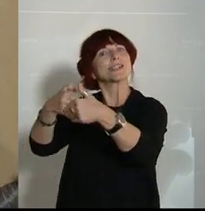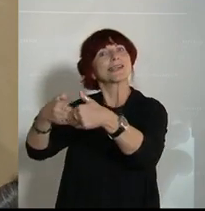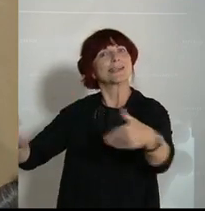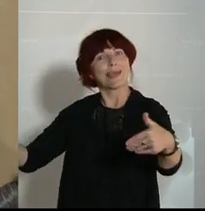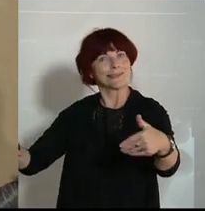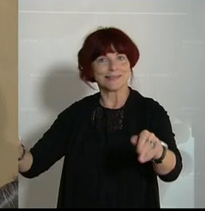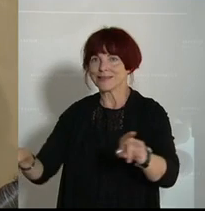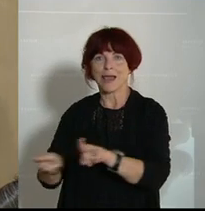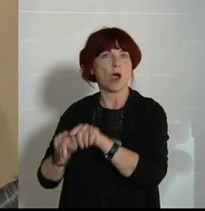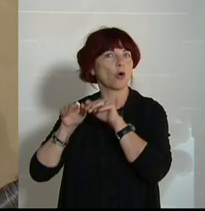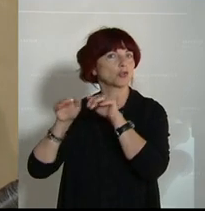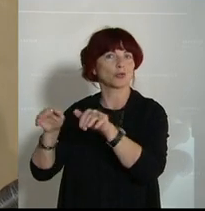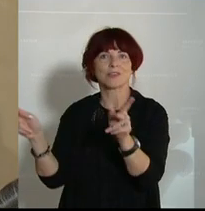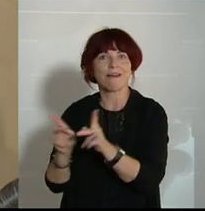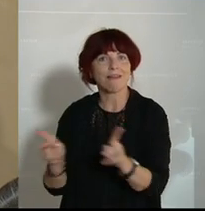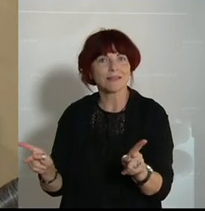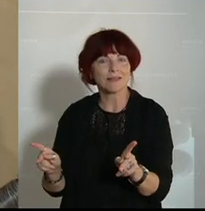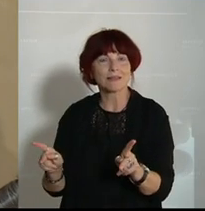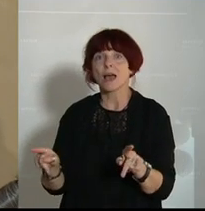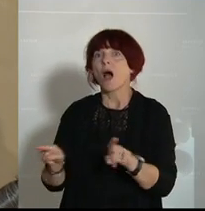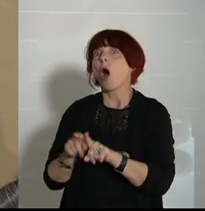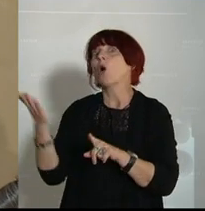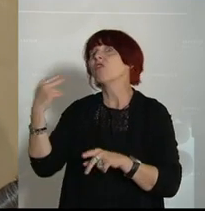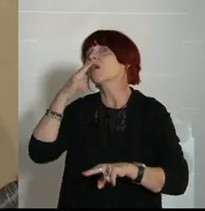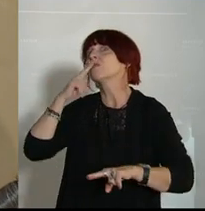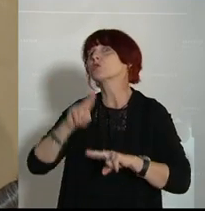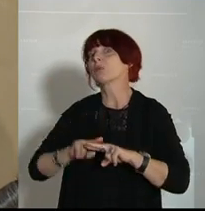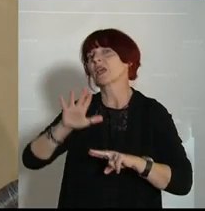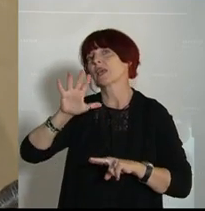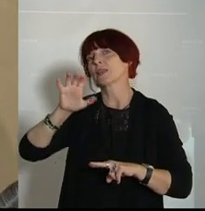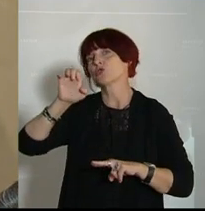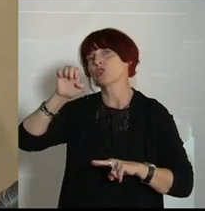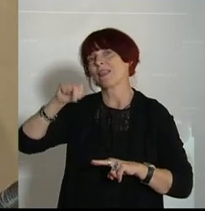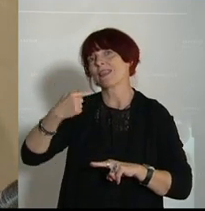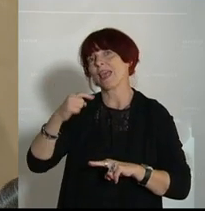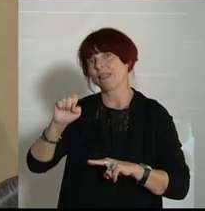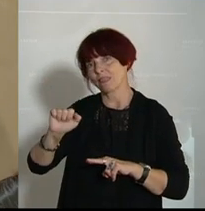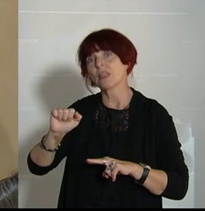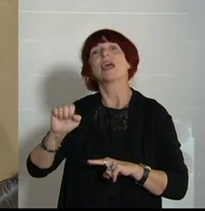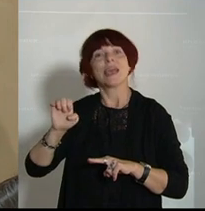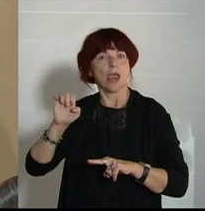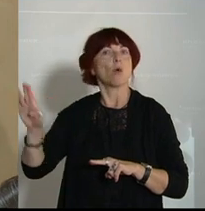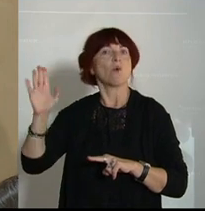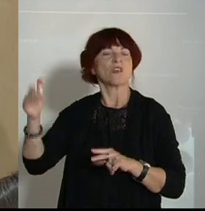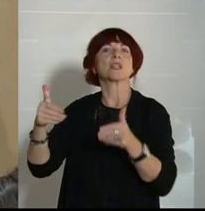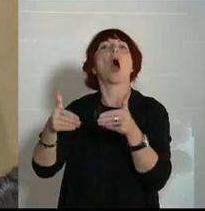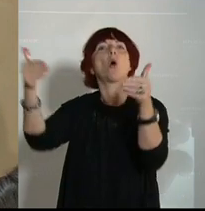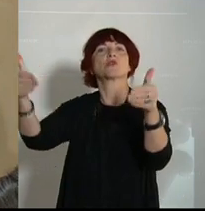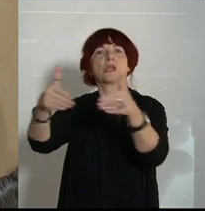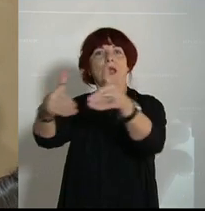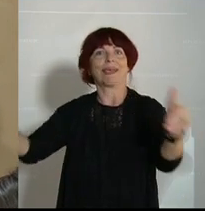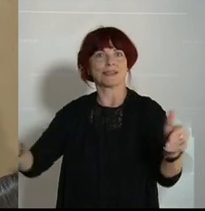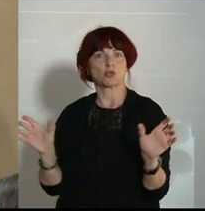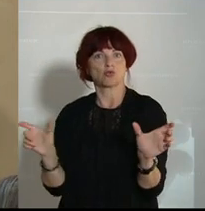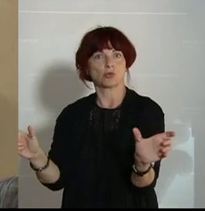ist, was auch das Versprechen bei Schengen war. Und da können wir als Österreicher nur sagen, wir